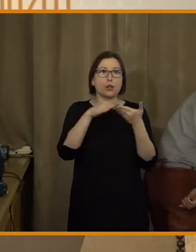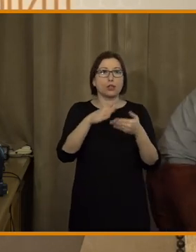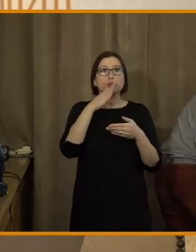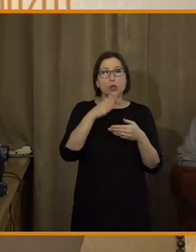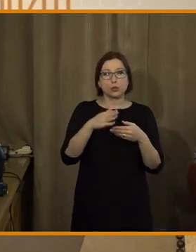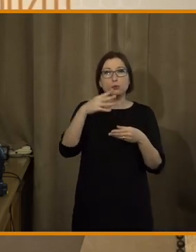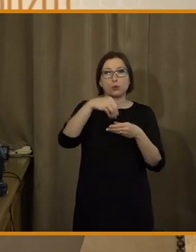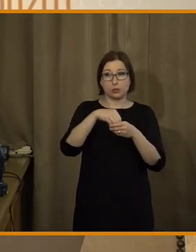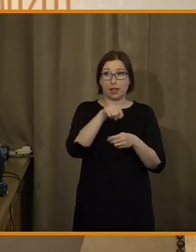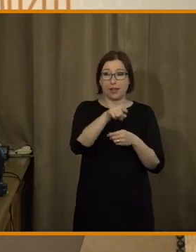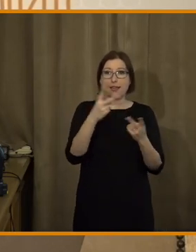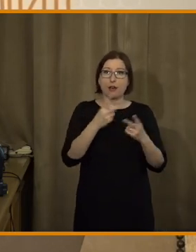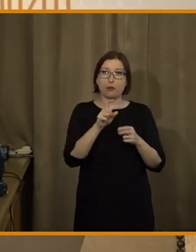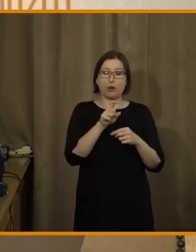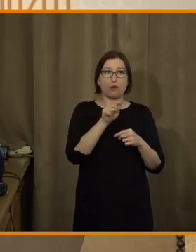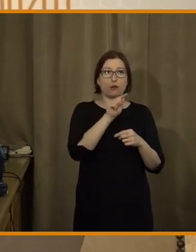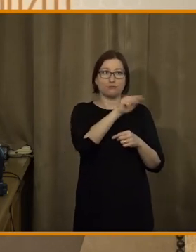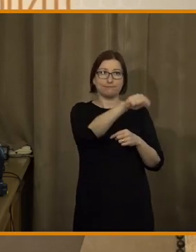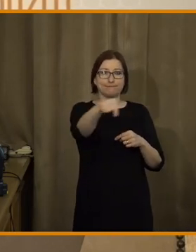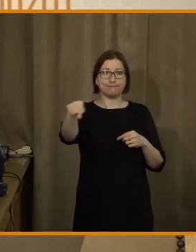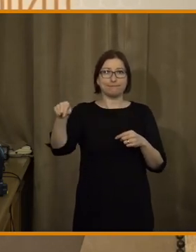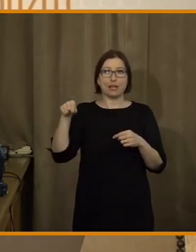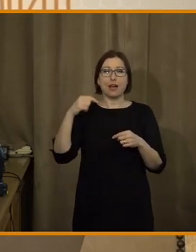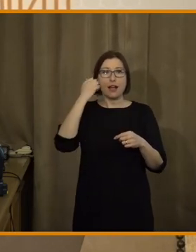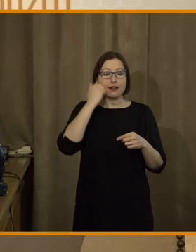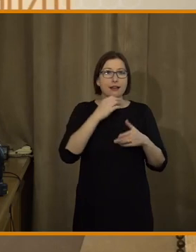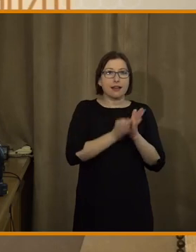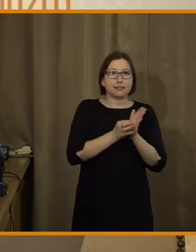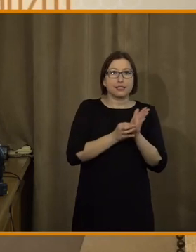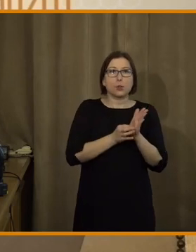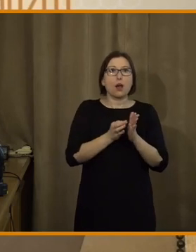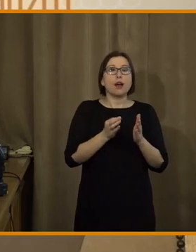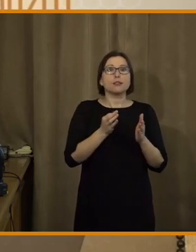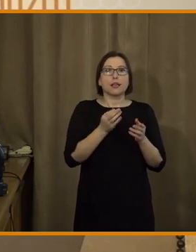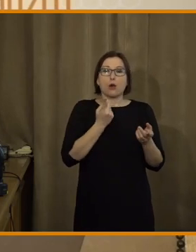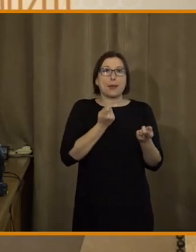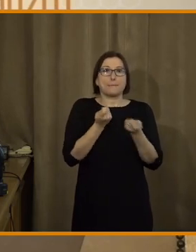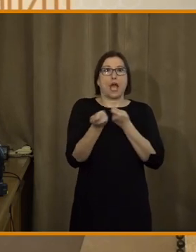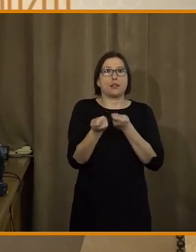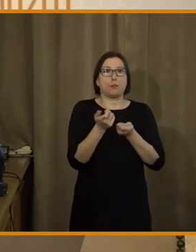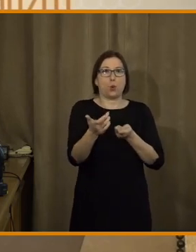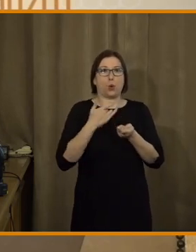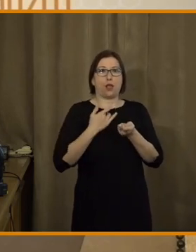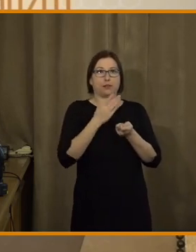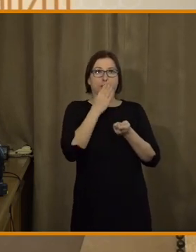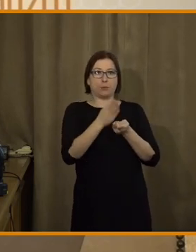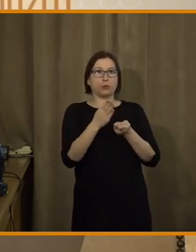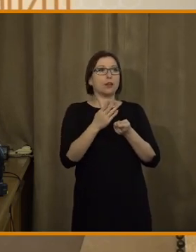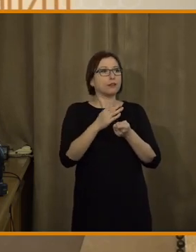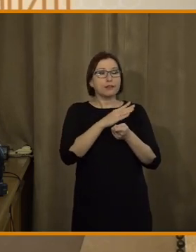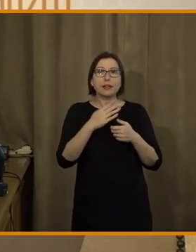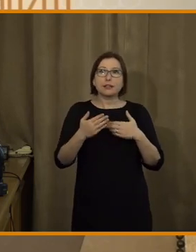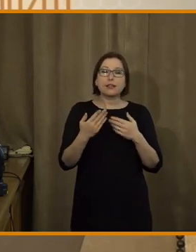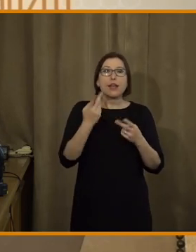se dostane do situace, kdy budeme všichni zmanipulovaní. Je tam otázka